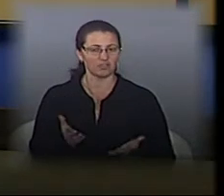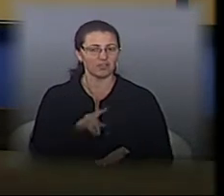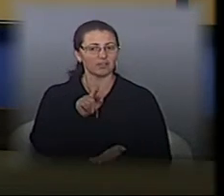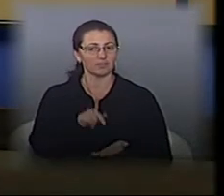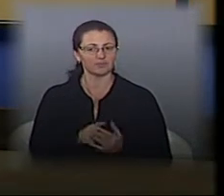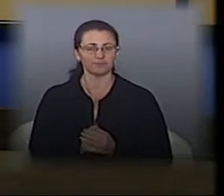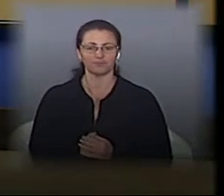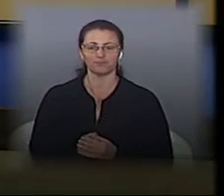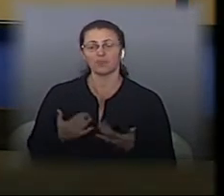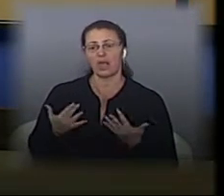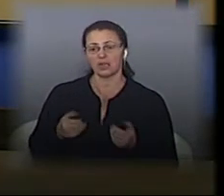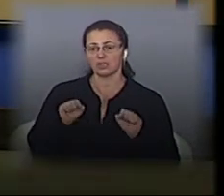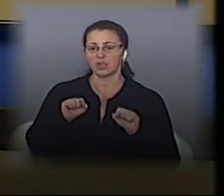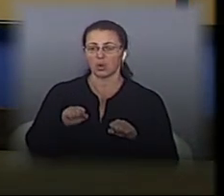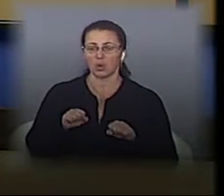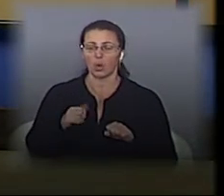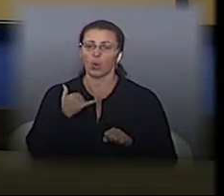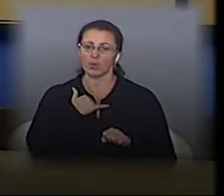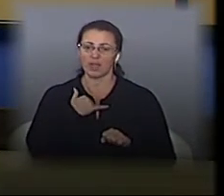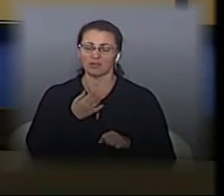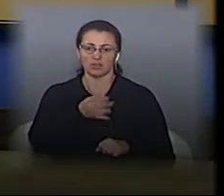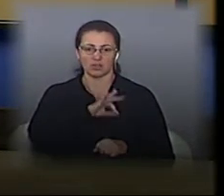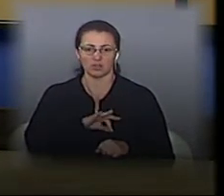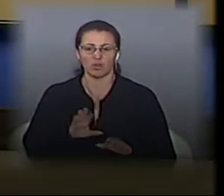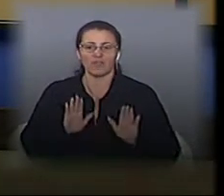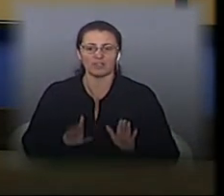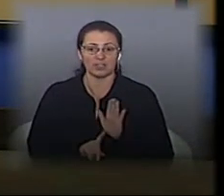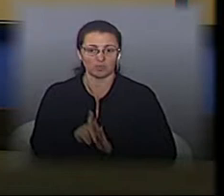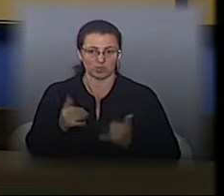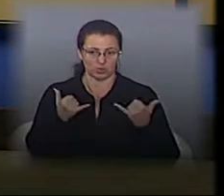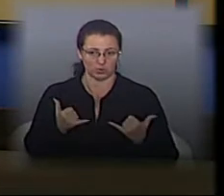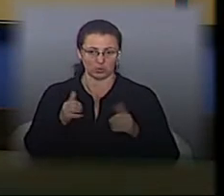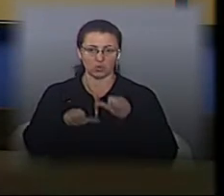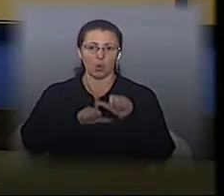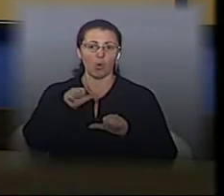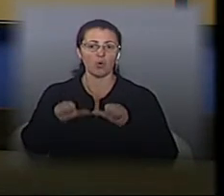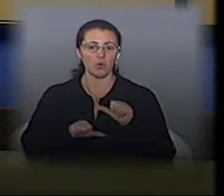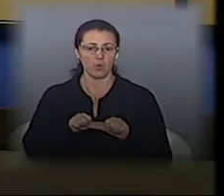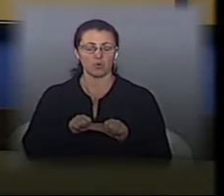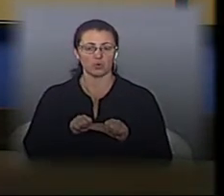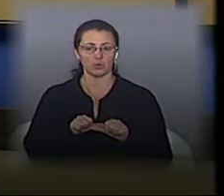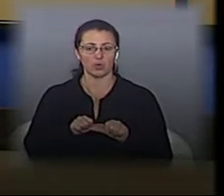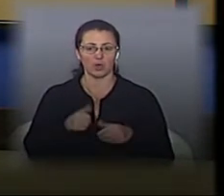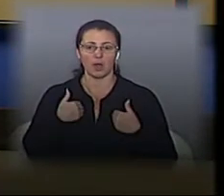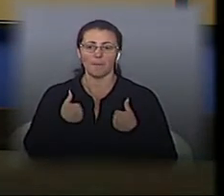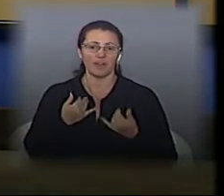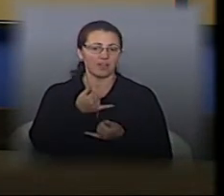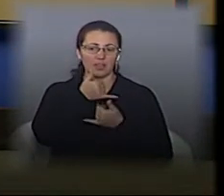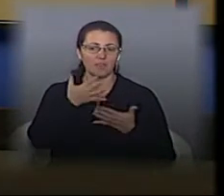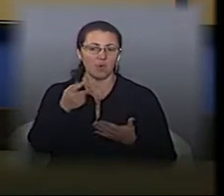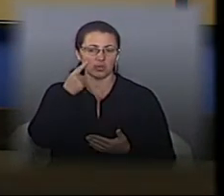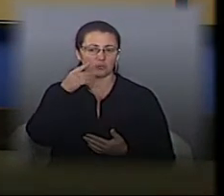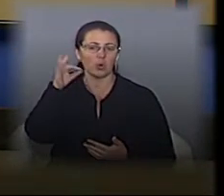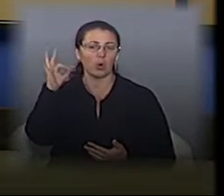Оскільки вона застосовується практично тільки з початку цього року, то ми не можемо оцінити